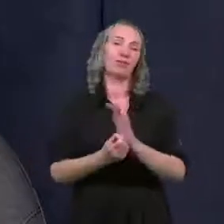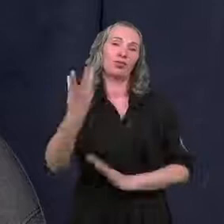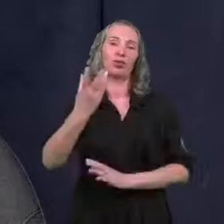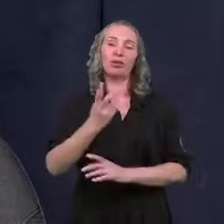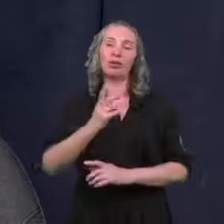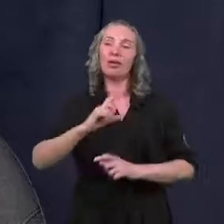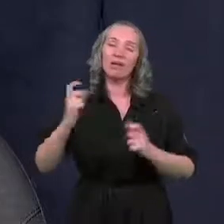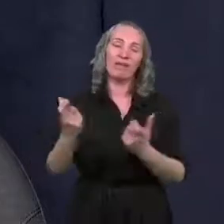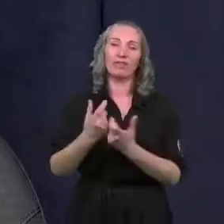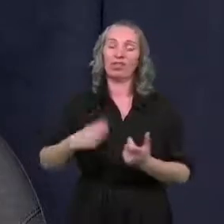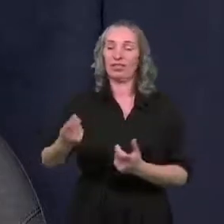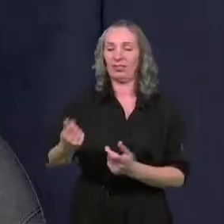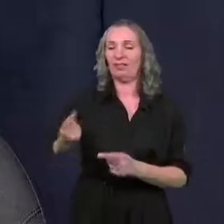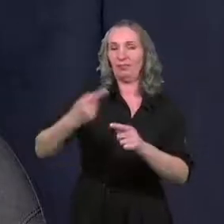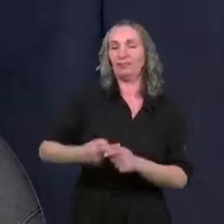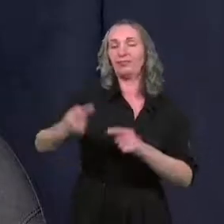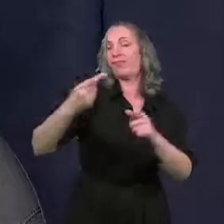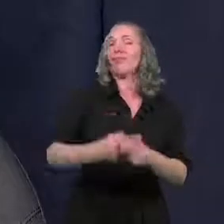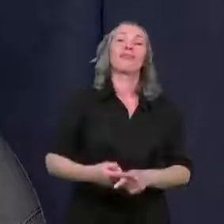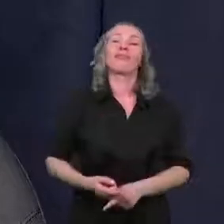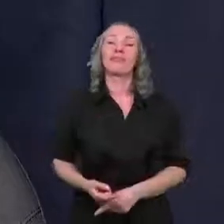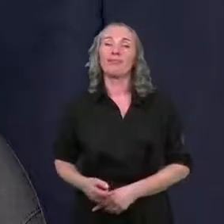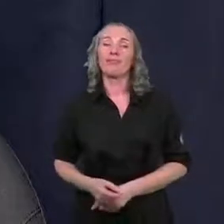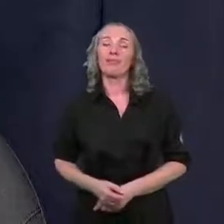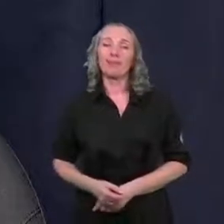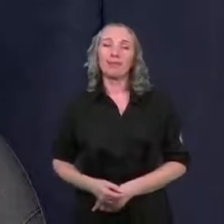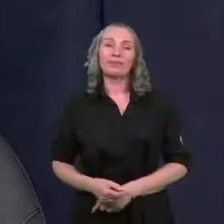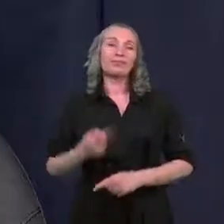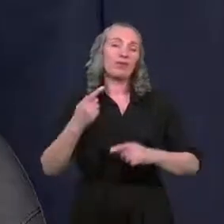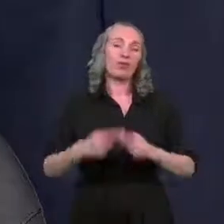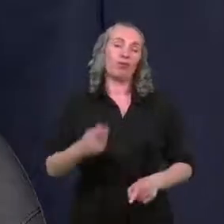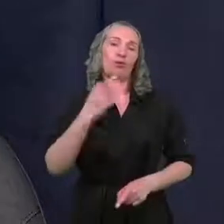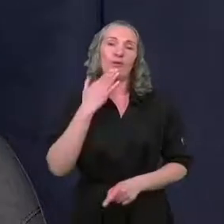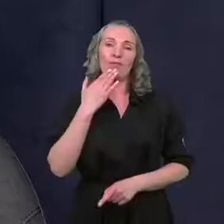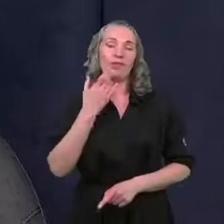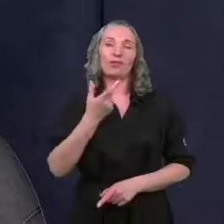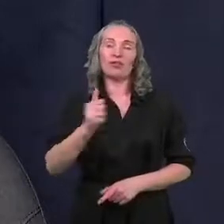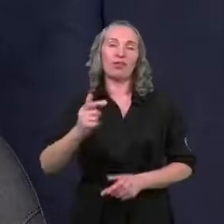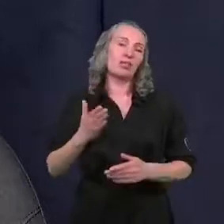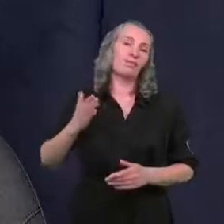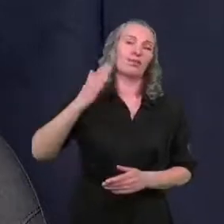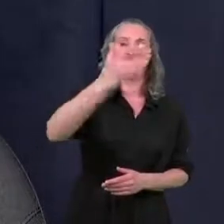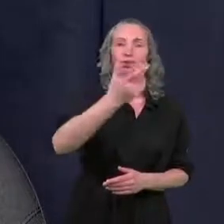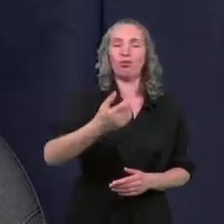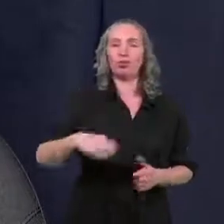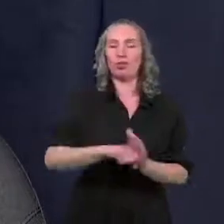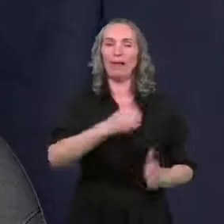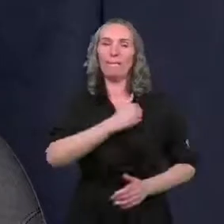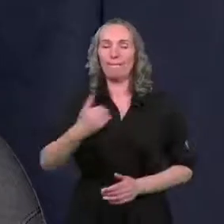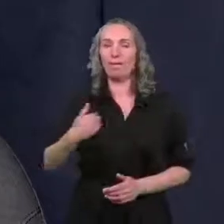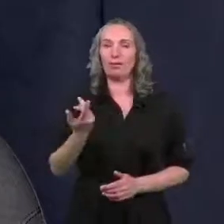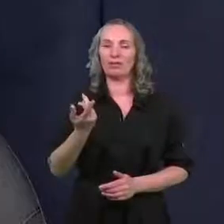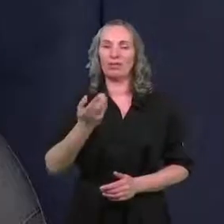wszyscy do tego niestety dokładamy. I krótko rzecz ujmując, nie jest to żadna perspektywa dla naszego państwa, bo za